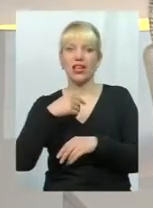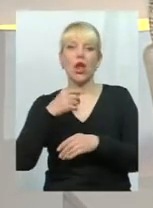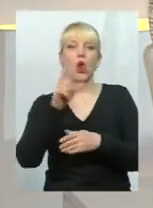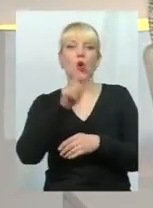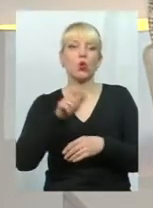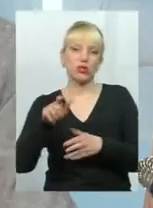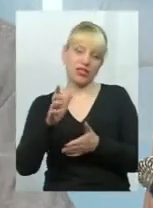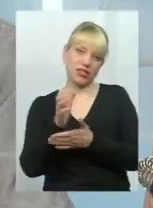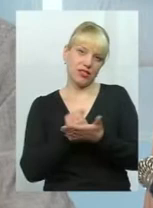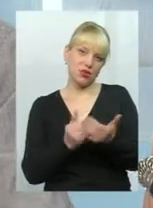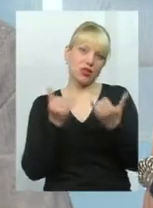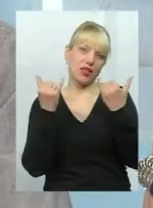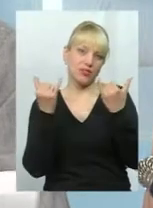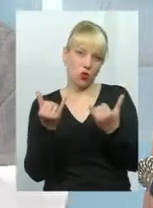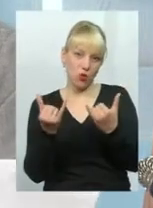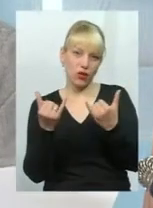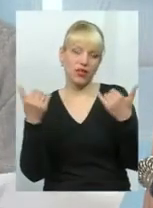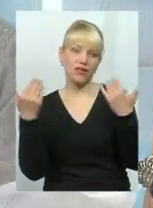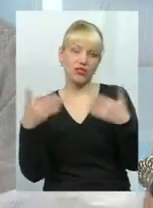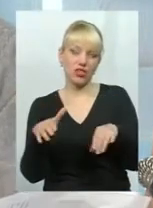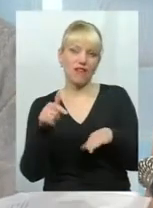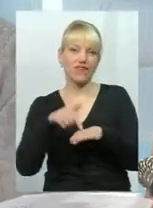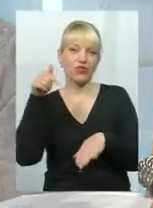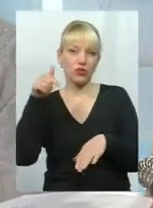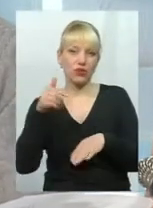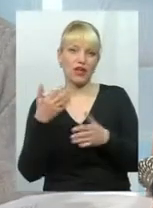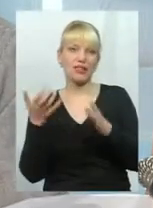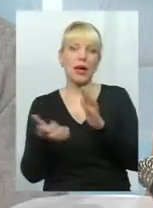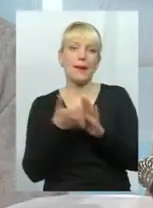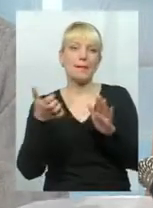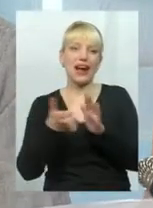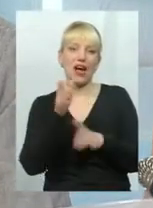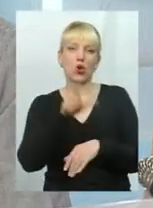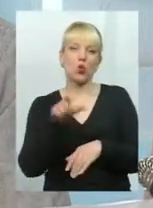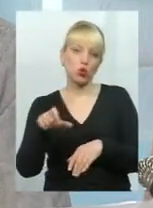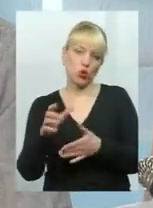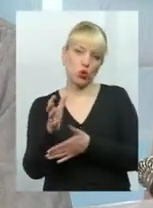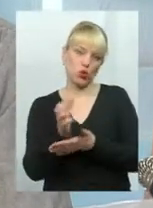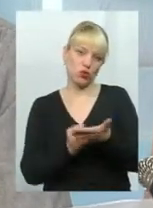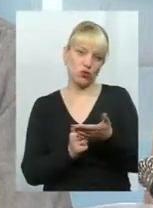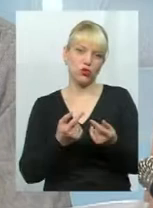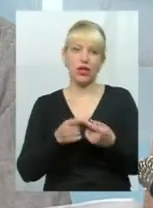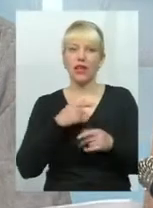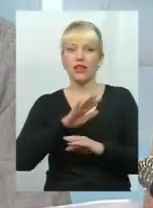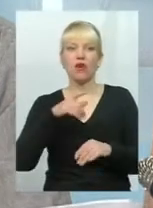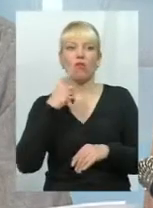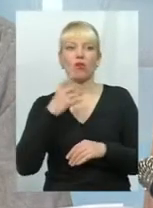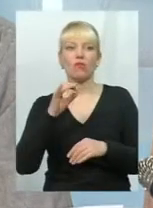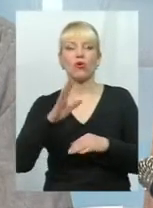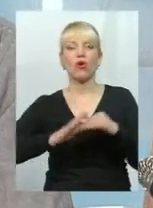ресурс. На сьогодні вже відчувається брак людського ресурсу. Я вже не кажу там професійного,